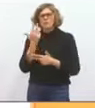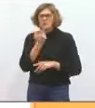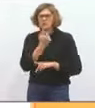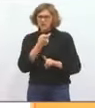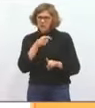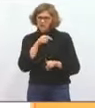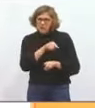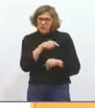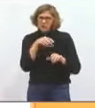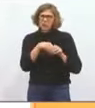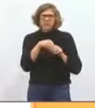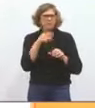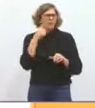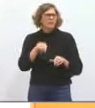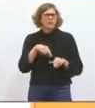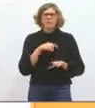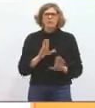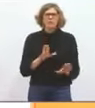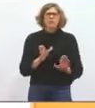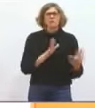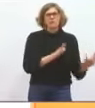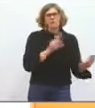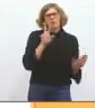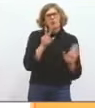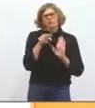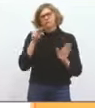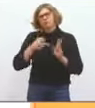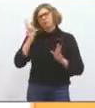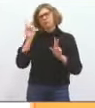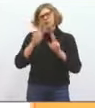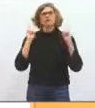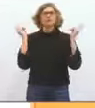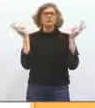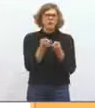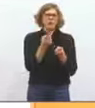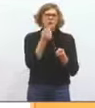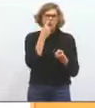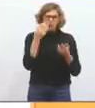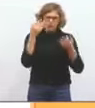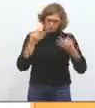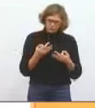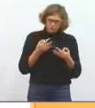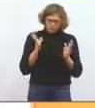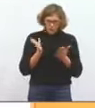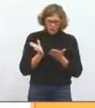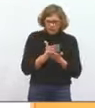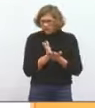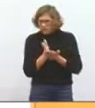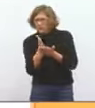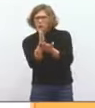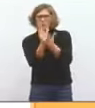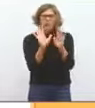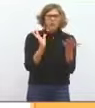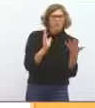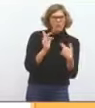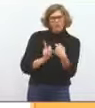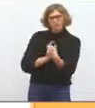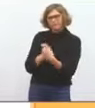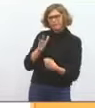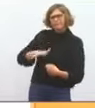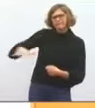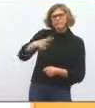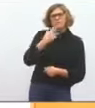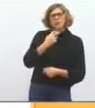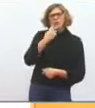et qu'aujourd'hui, la question qu'on doit se poser de manière beaucoup plus générale, c'est comment notre budget se réoriente pour répondre à l'attente de nos concitoyens.